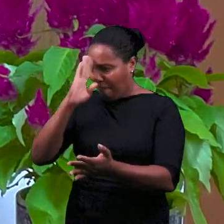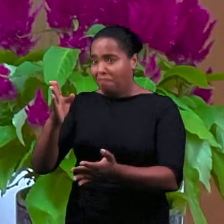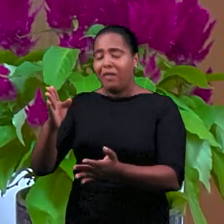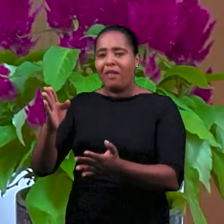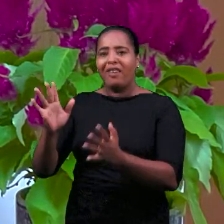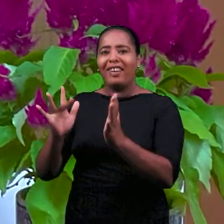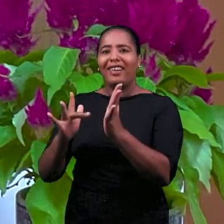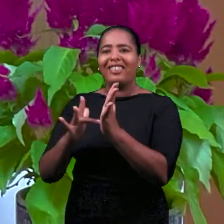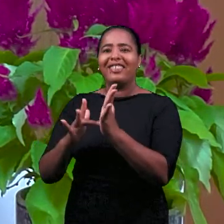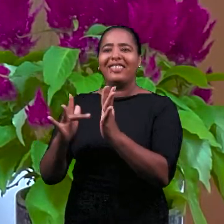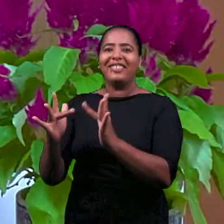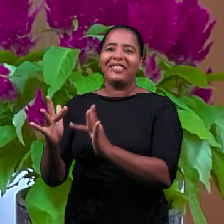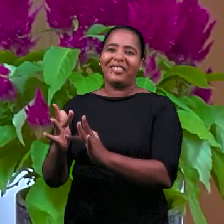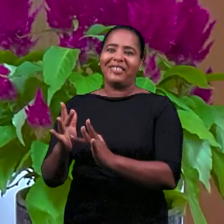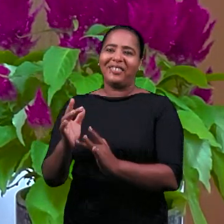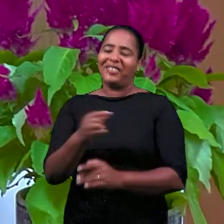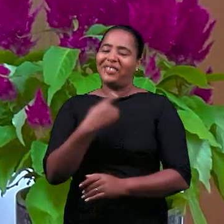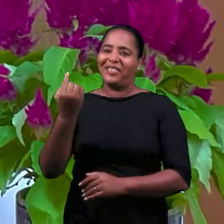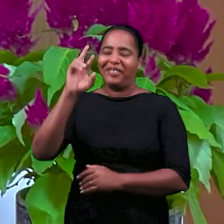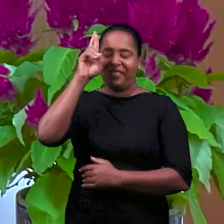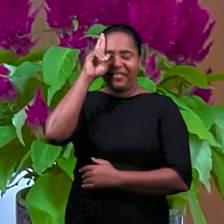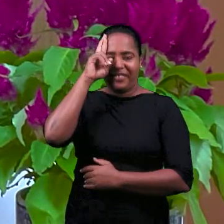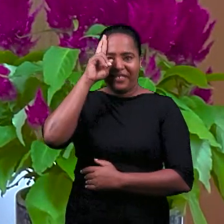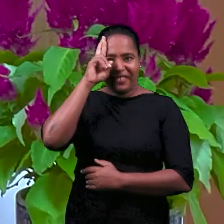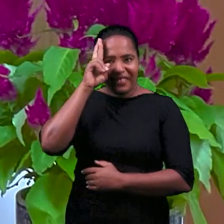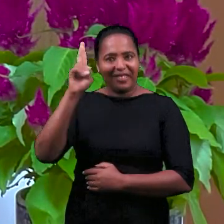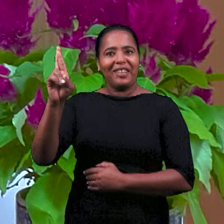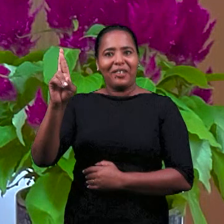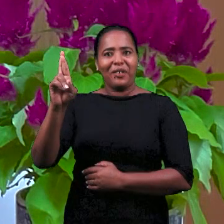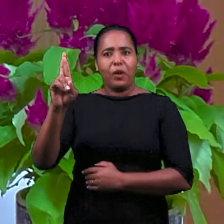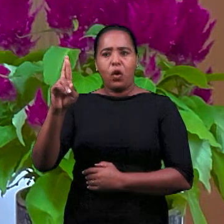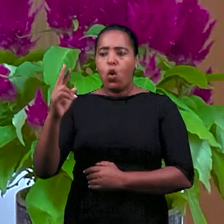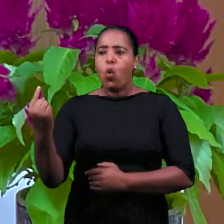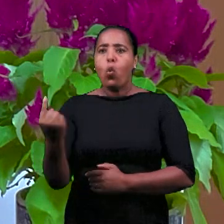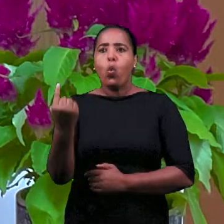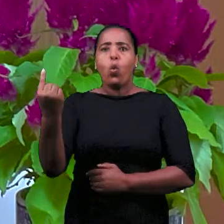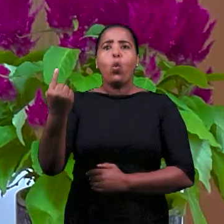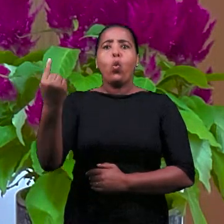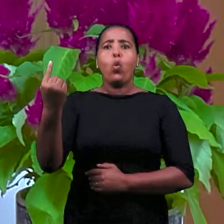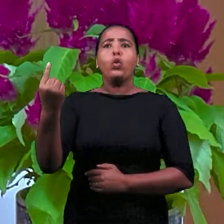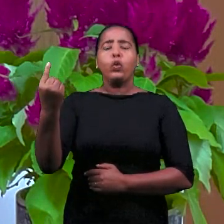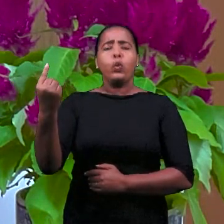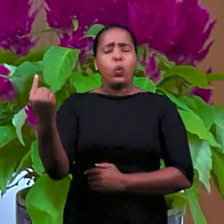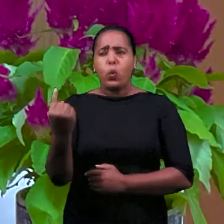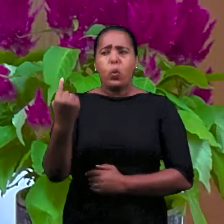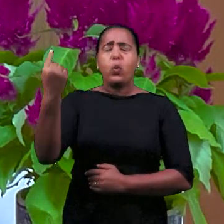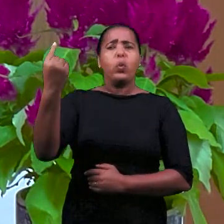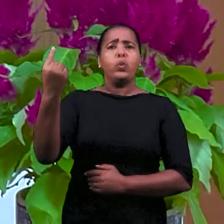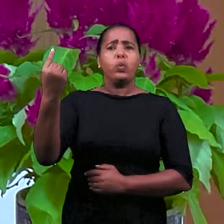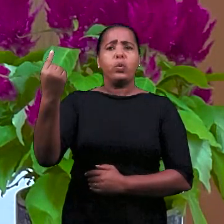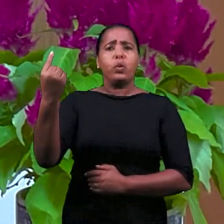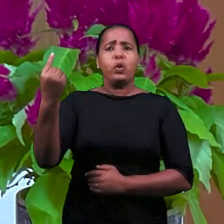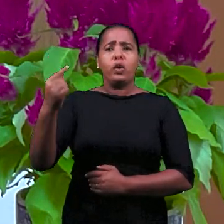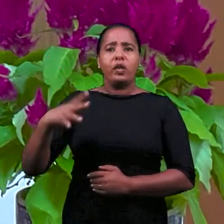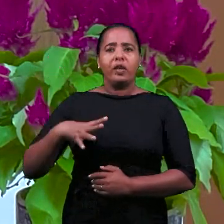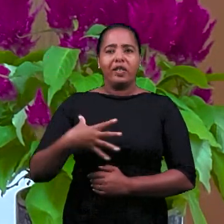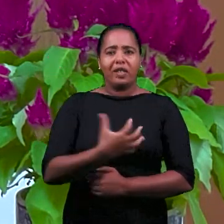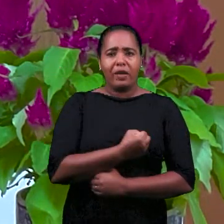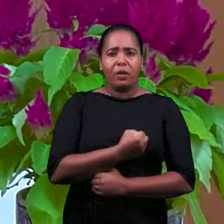что Иисус Господь наш и наш единственный Спаситель,